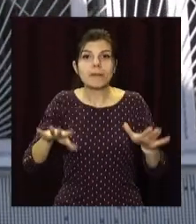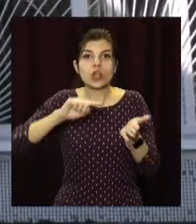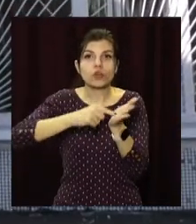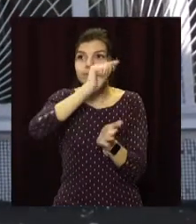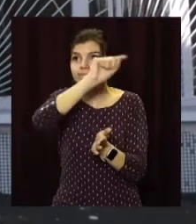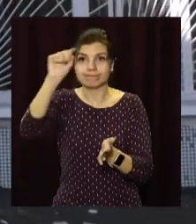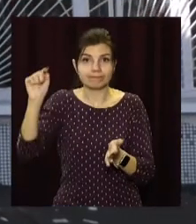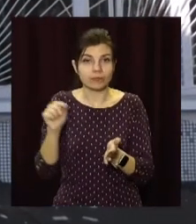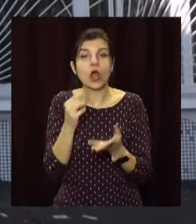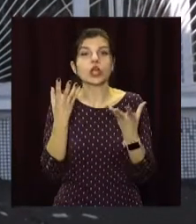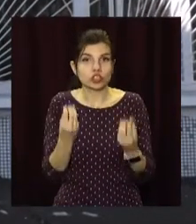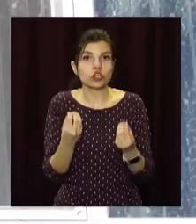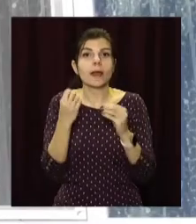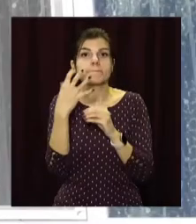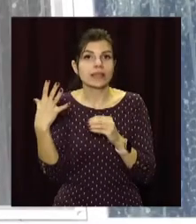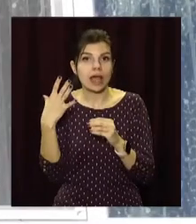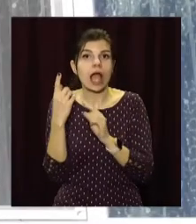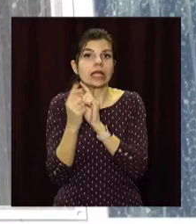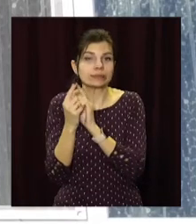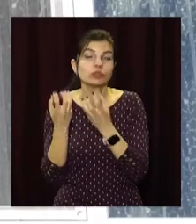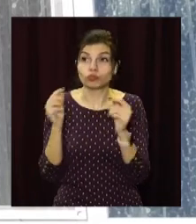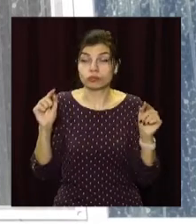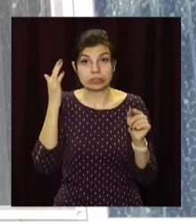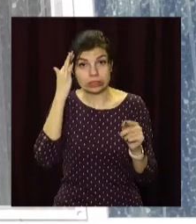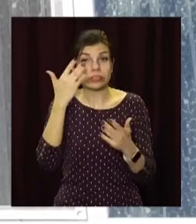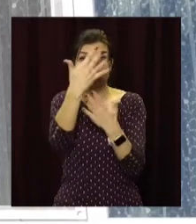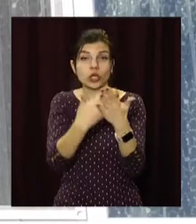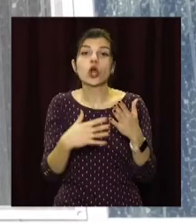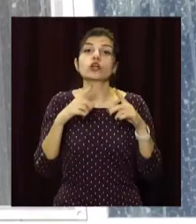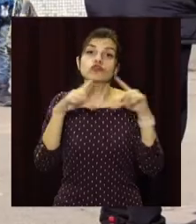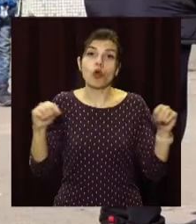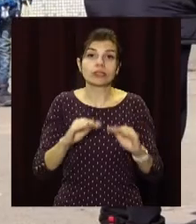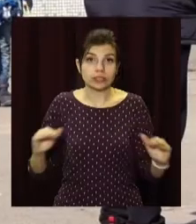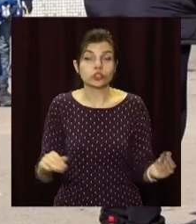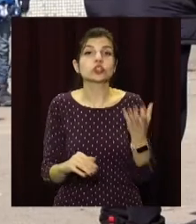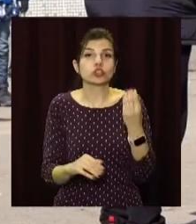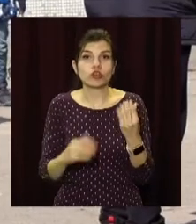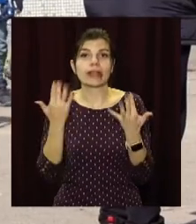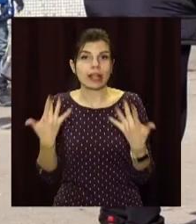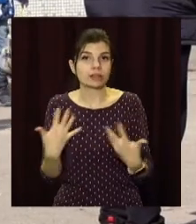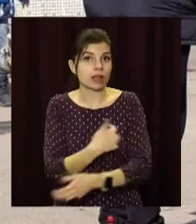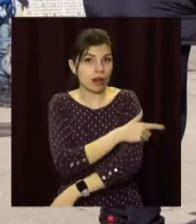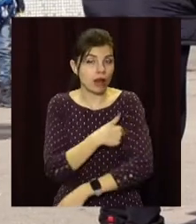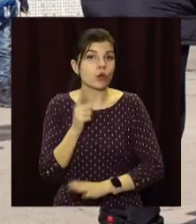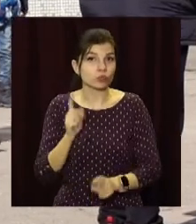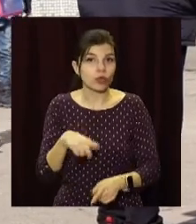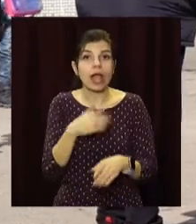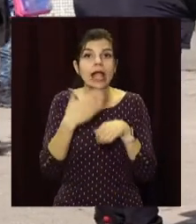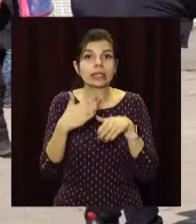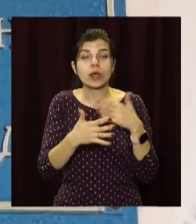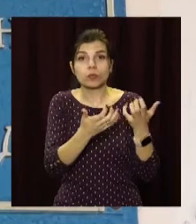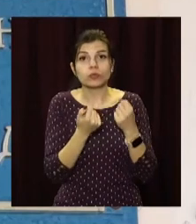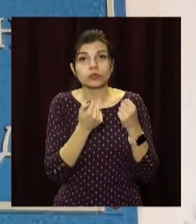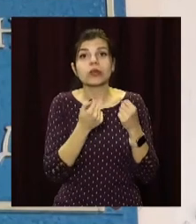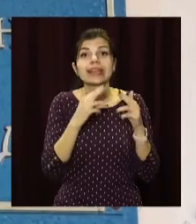другому реконструюють ще 15 закладів. У списку, крім шкіл та дитсадків, кілька лікарень. Отримані кредити Дніпро